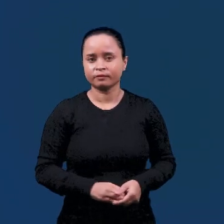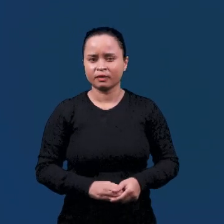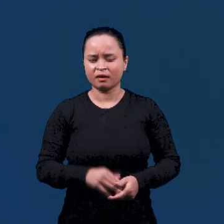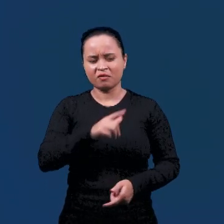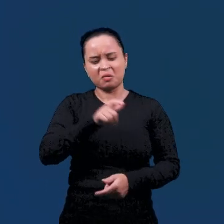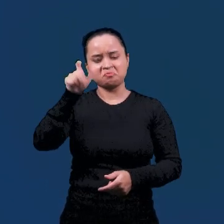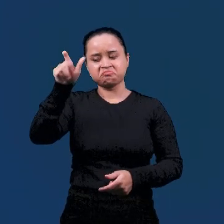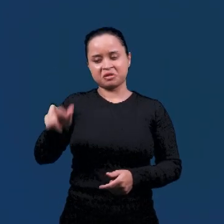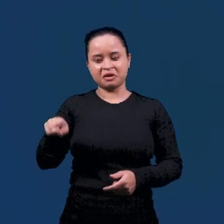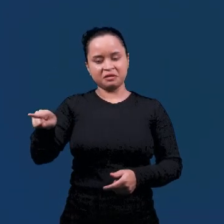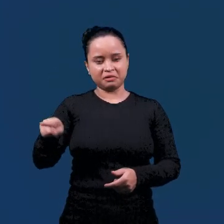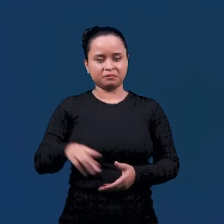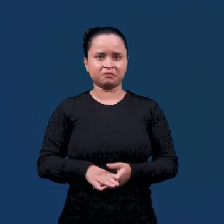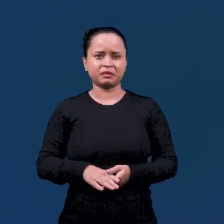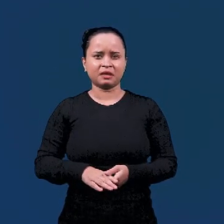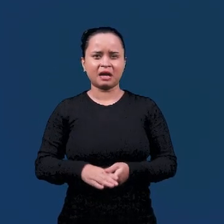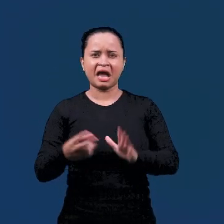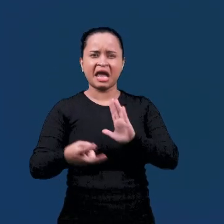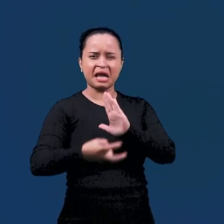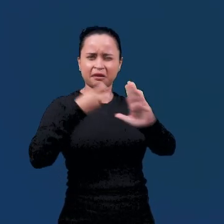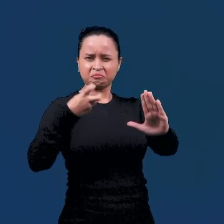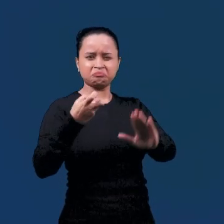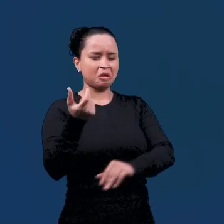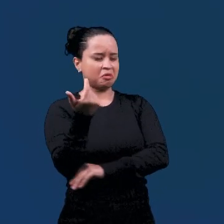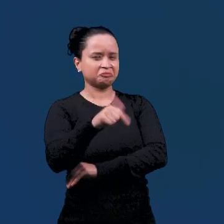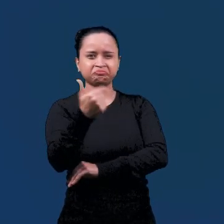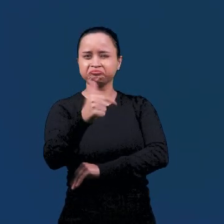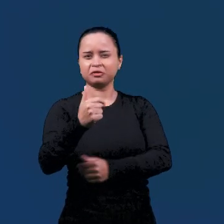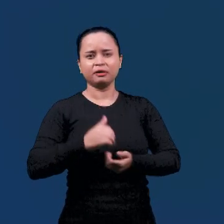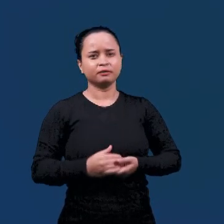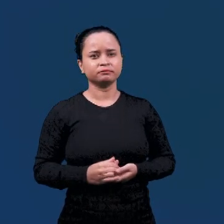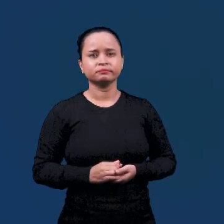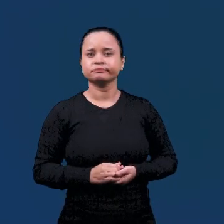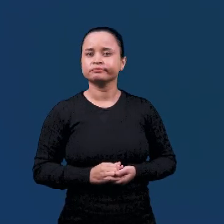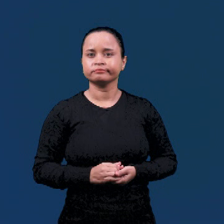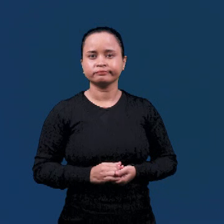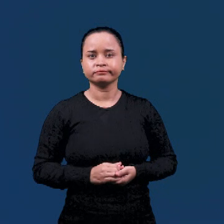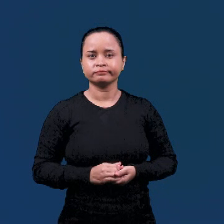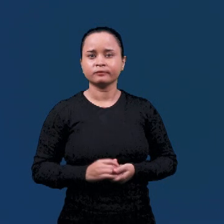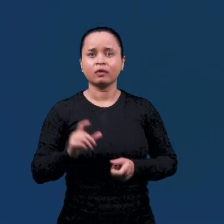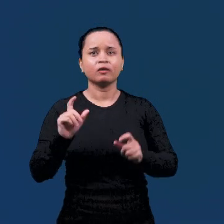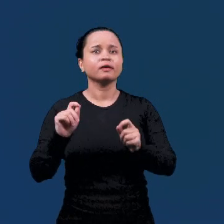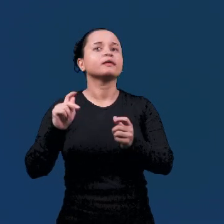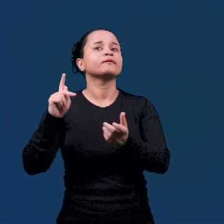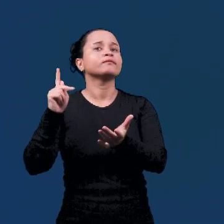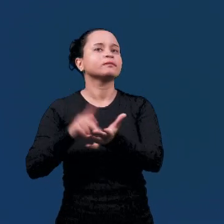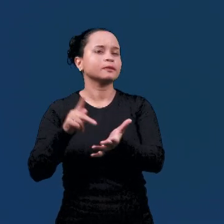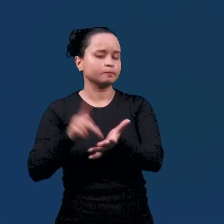не нахожу в нем. Что есть истина?